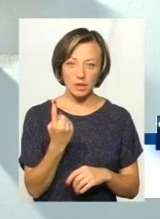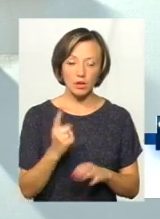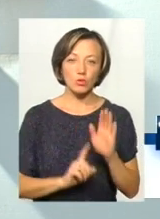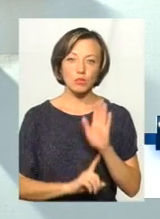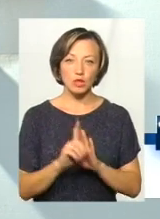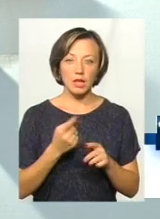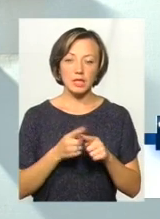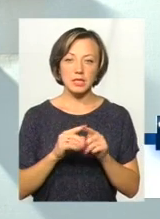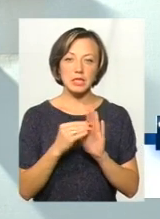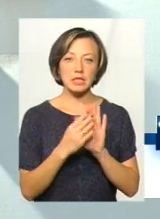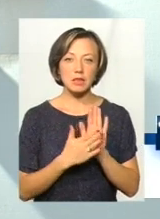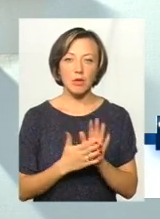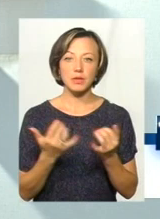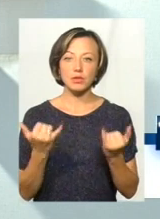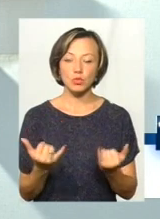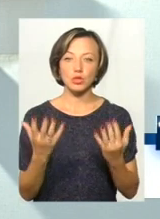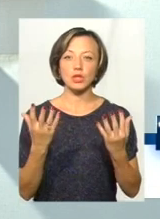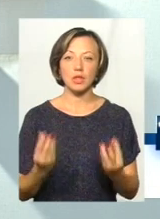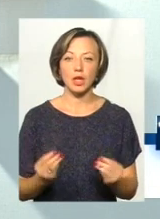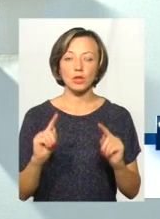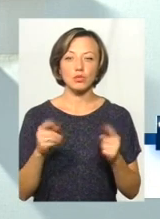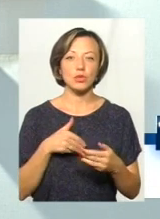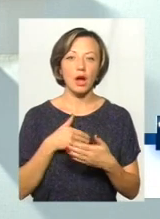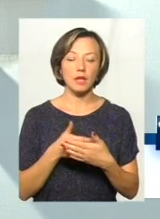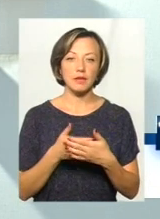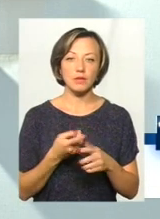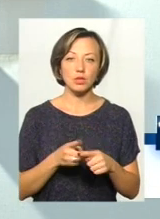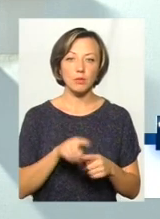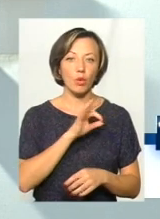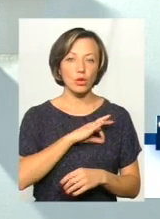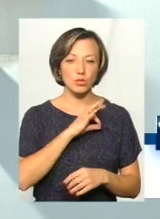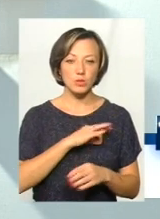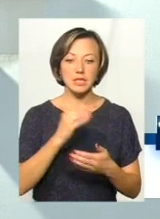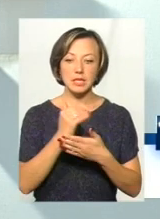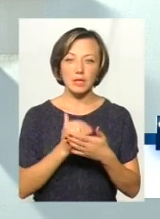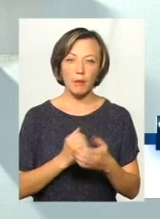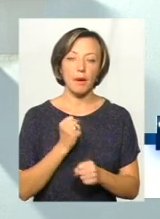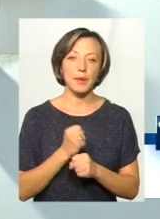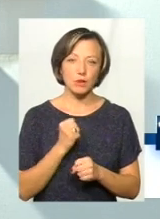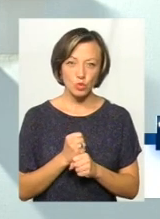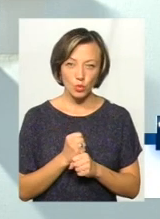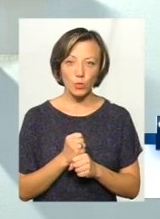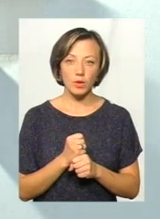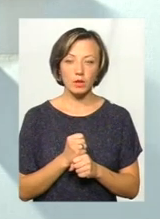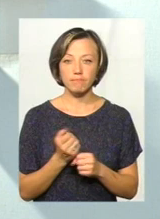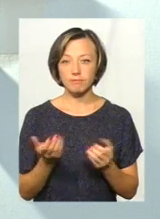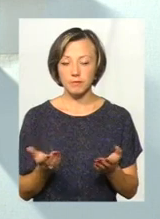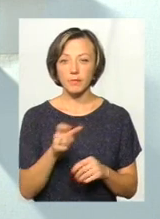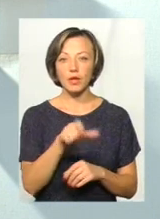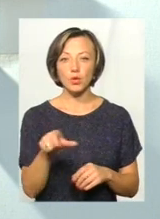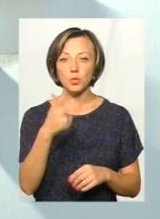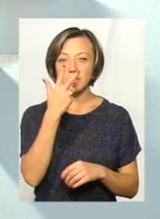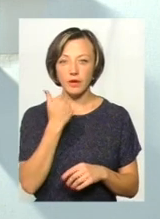розпочали цей запис і на сьогоднішній день вони дуже активно цим користуються, система працює, люди